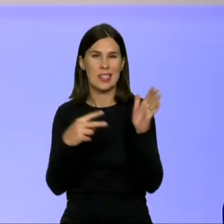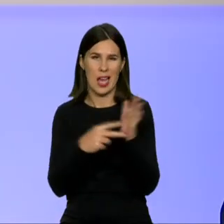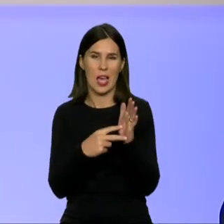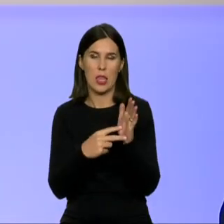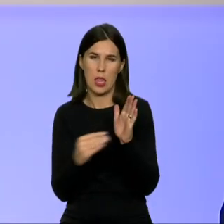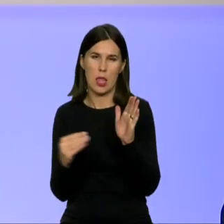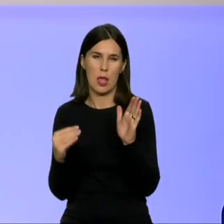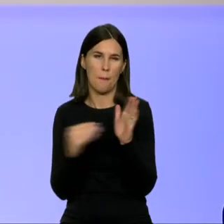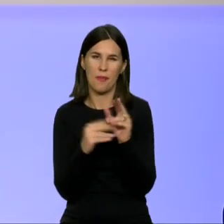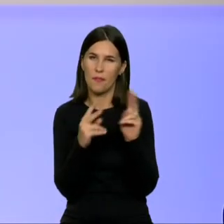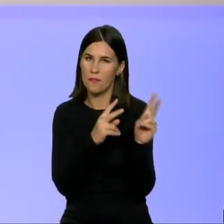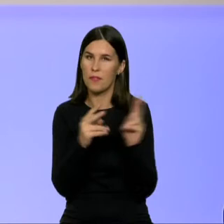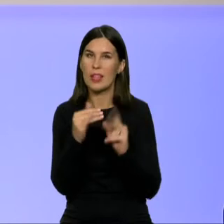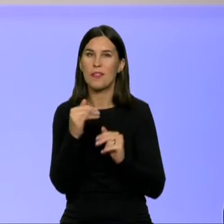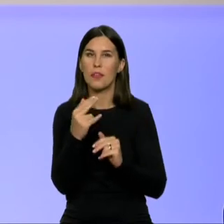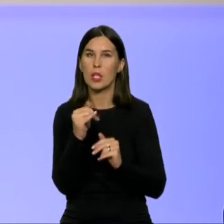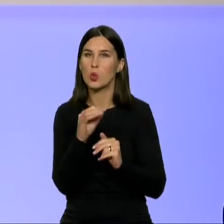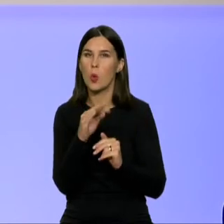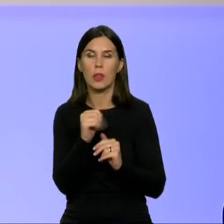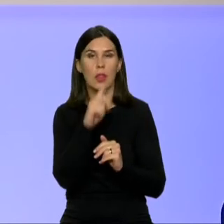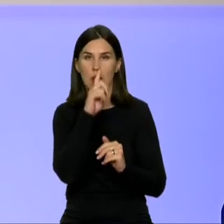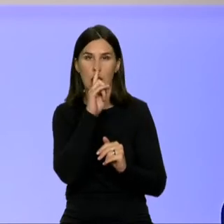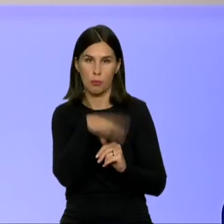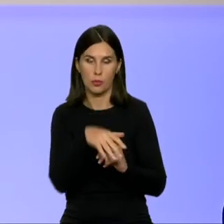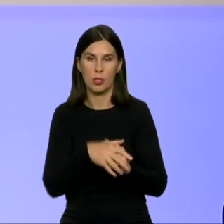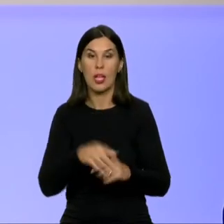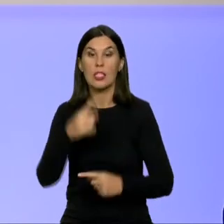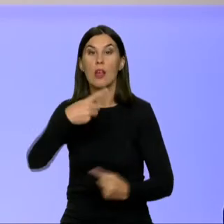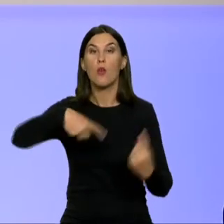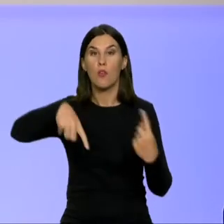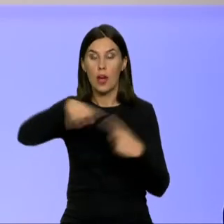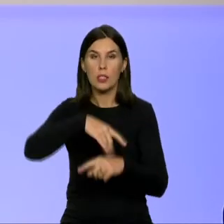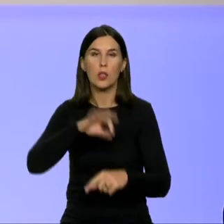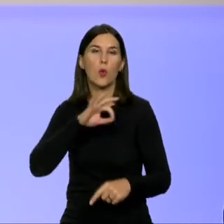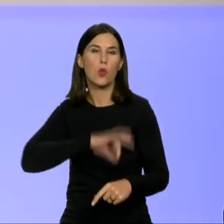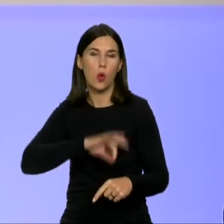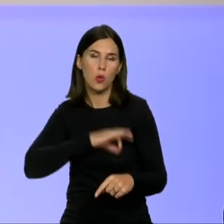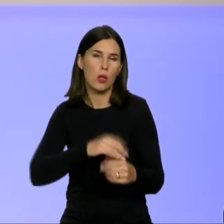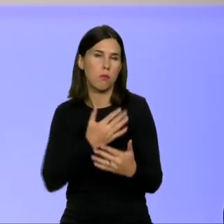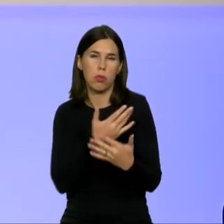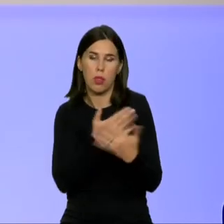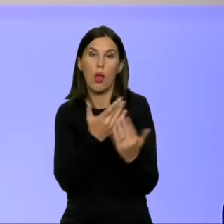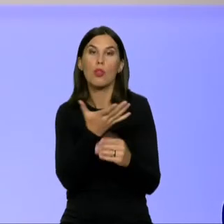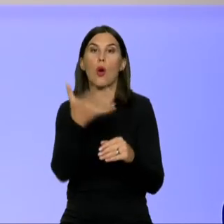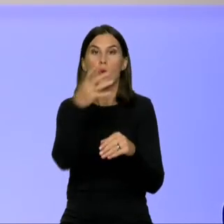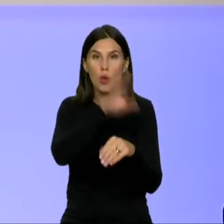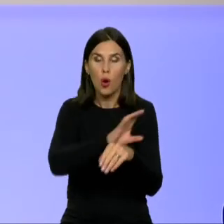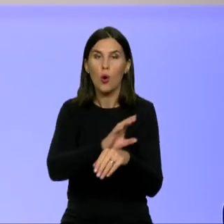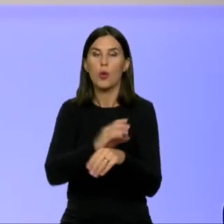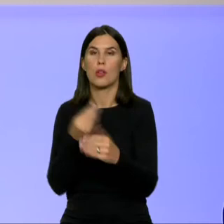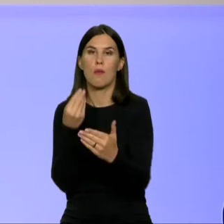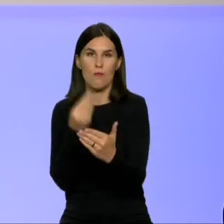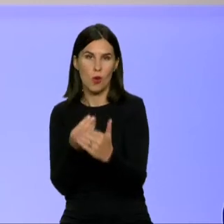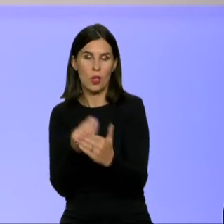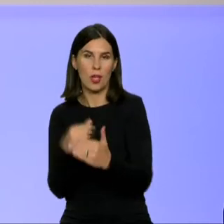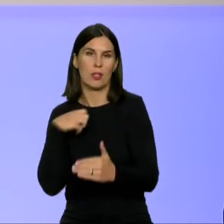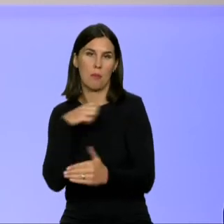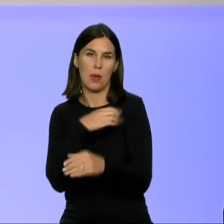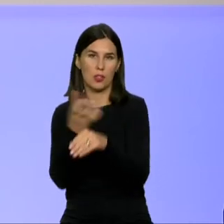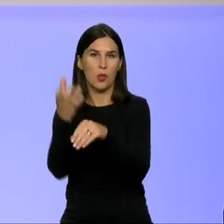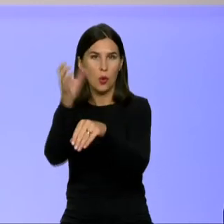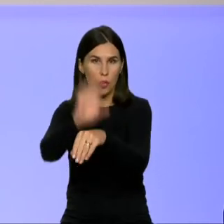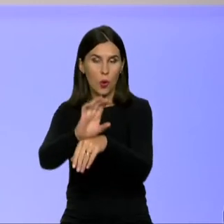reiškia, kad verslas vis tiek jisai sinaudodamas daugiau, jisai mokės daugiau ir atitinkama ir kaina bus didesnė. Taigi verslas bus motyvuotas